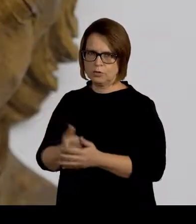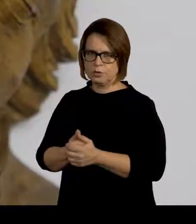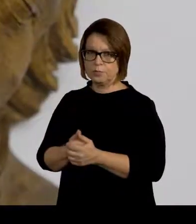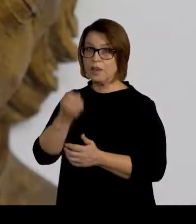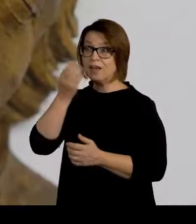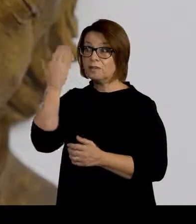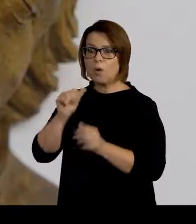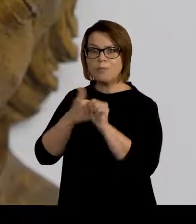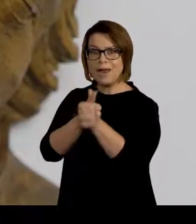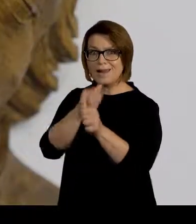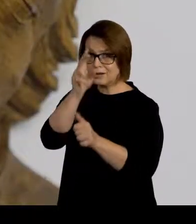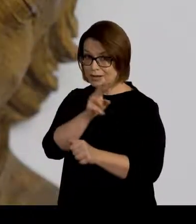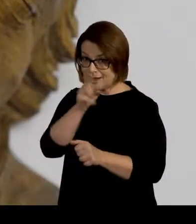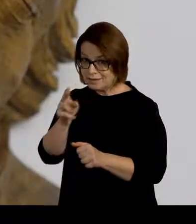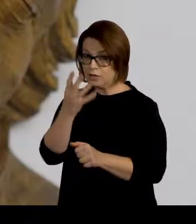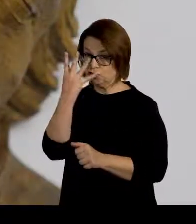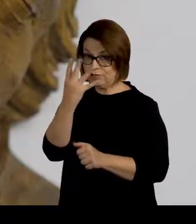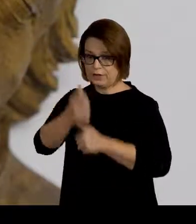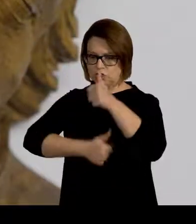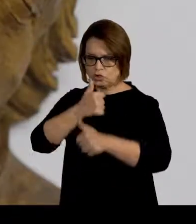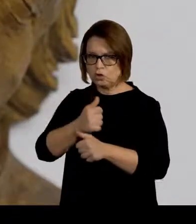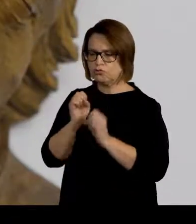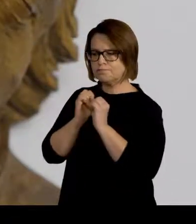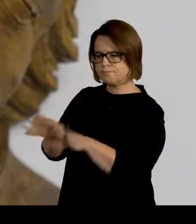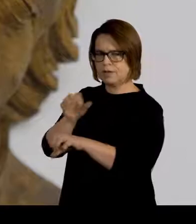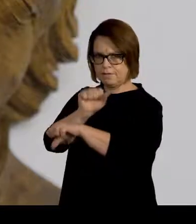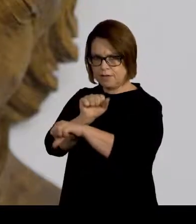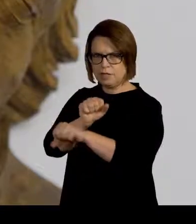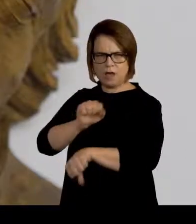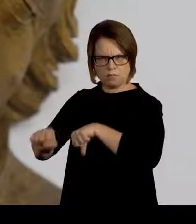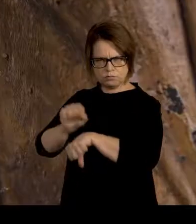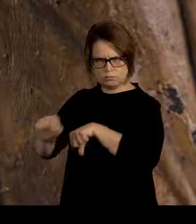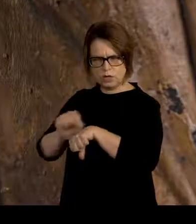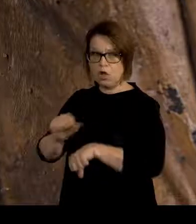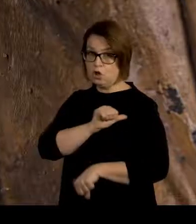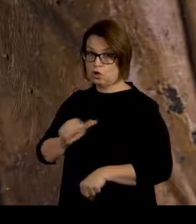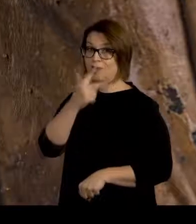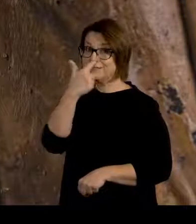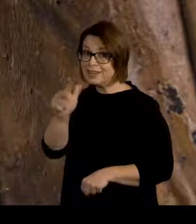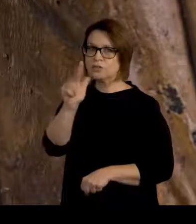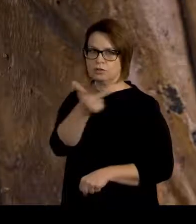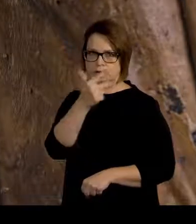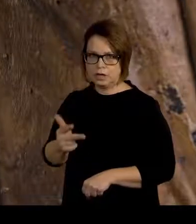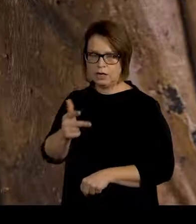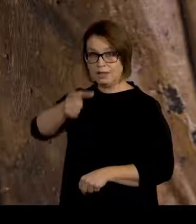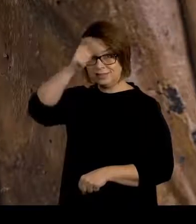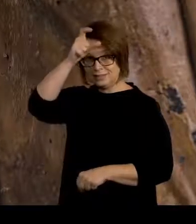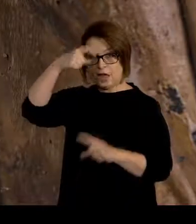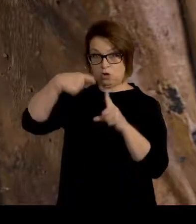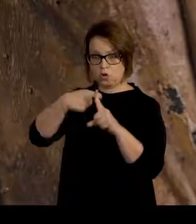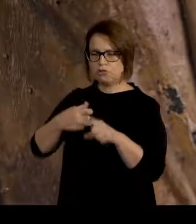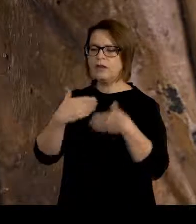V časoch prenasledovania kresťanov v 4. storočí ho uväznili a mučili. V roku 313 císar